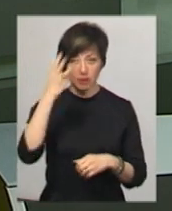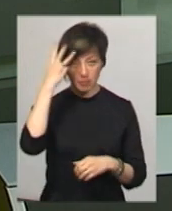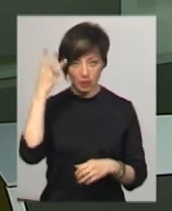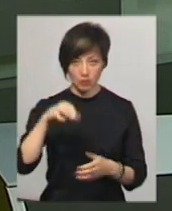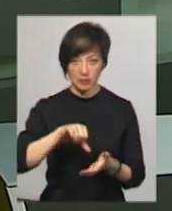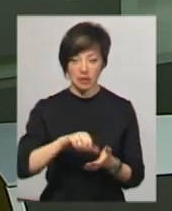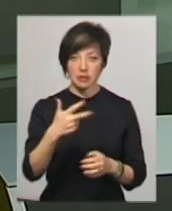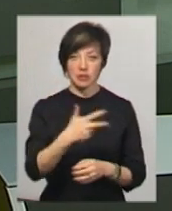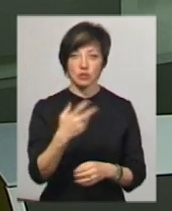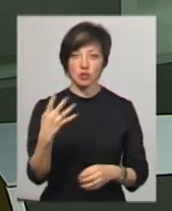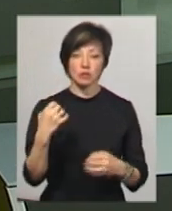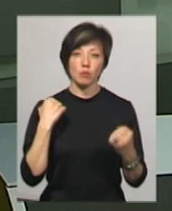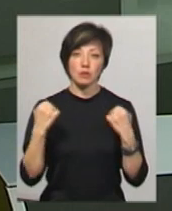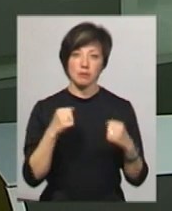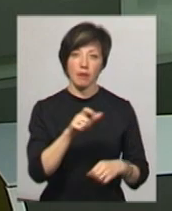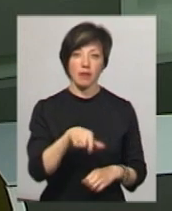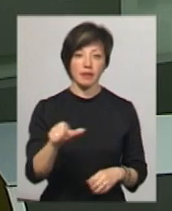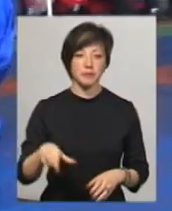представляли 34 спортсмени.